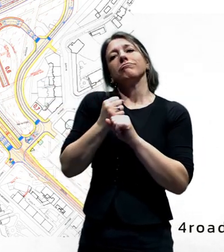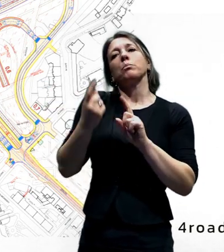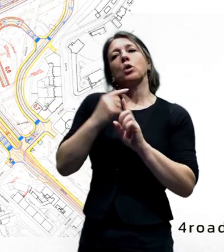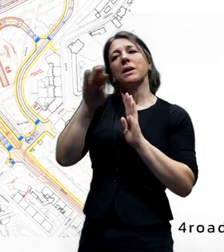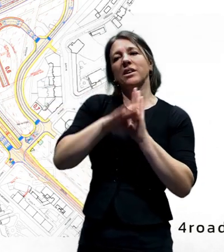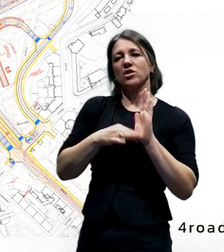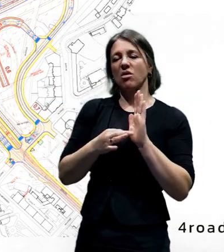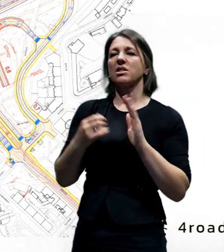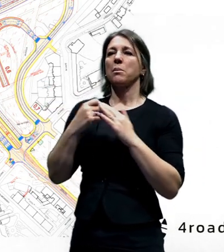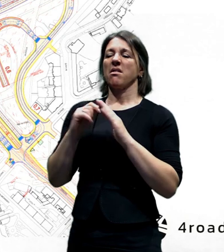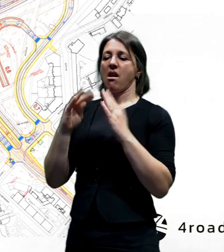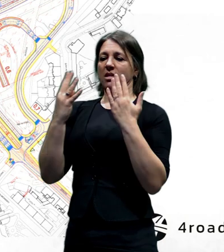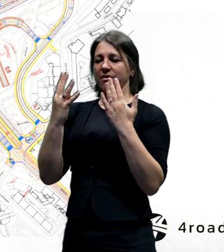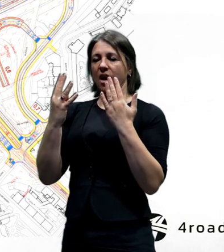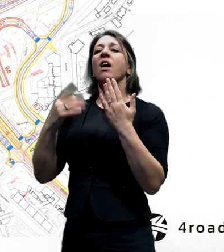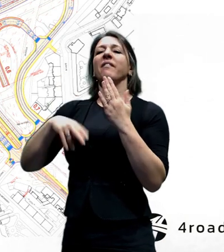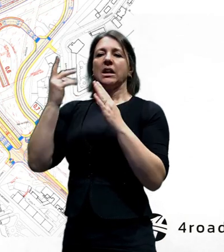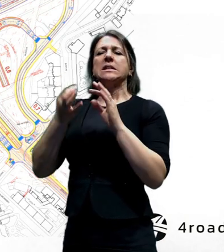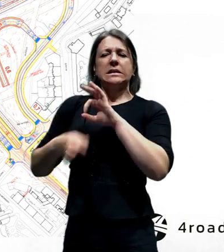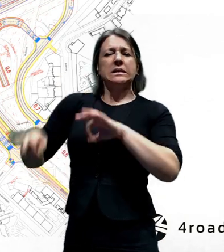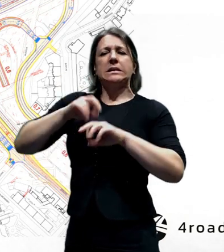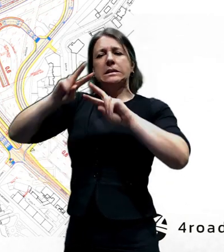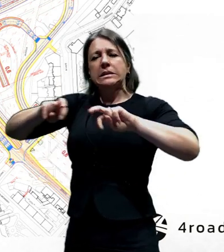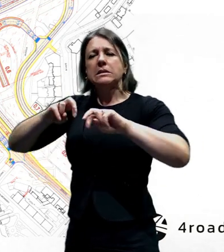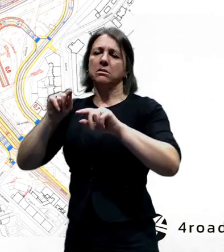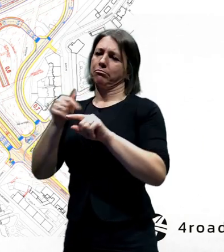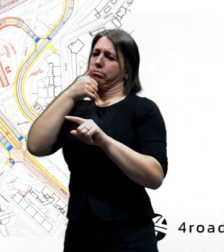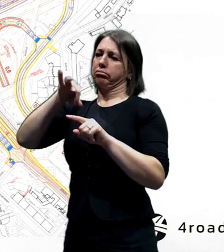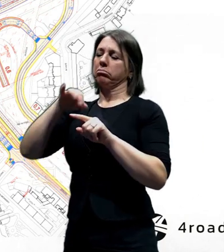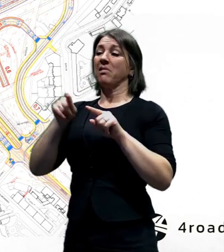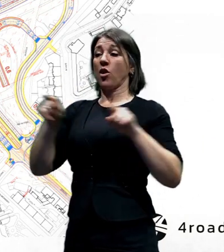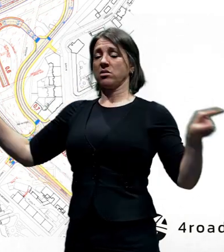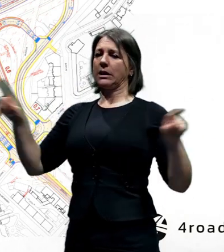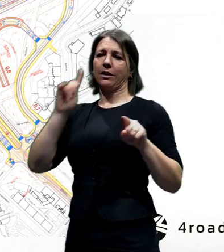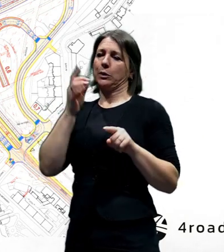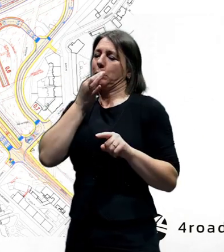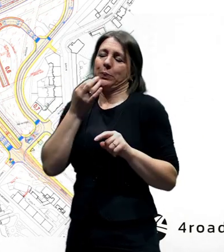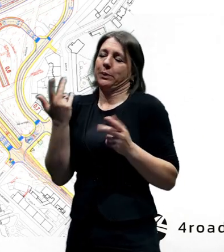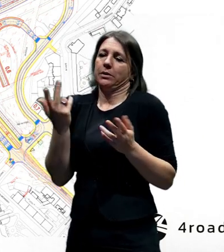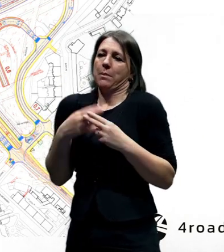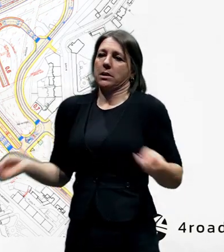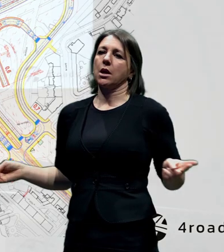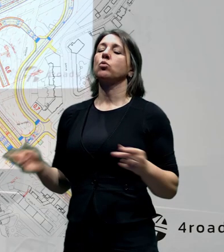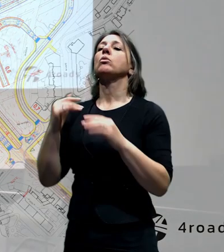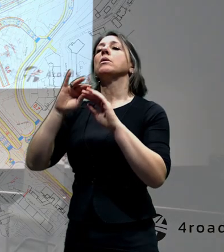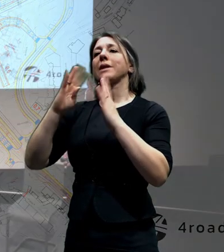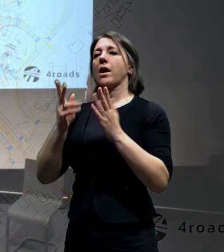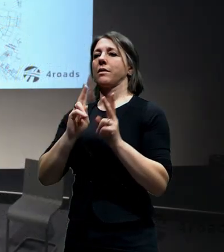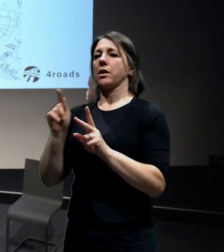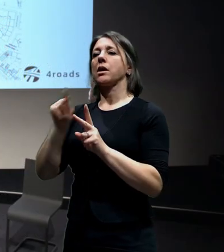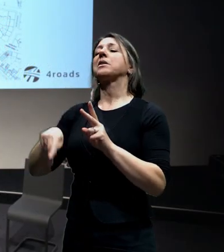smysl zkreslovat povrch. Ty předešlé nám nevyšly už pod povrchem, dávalo to smysl až tady, čili zpracovali jsme